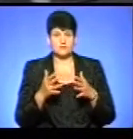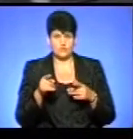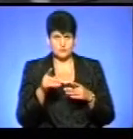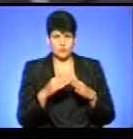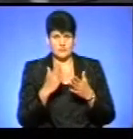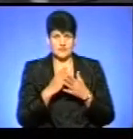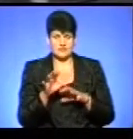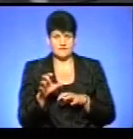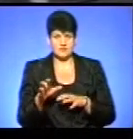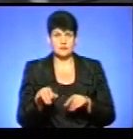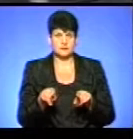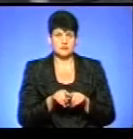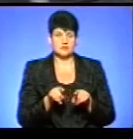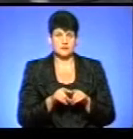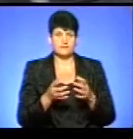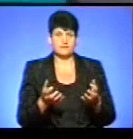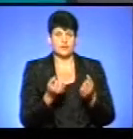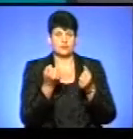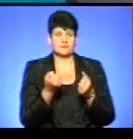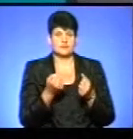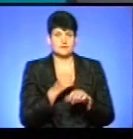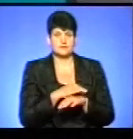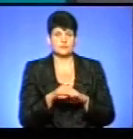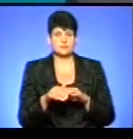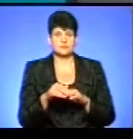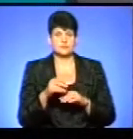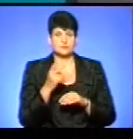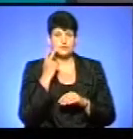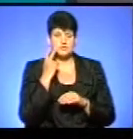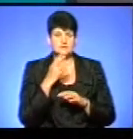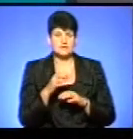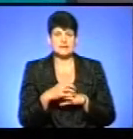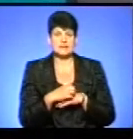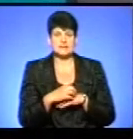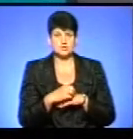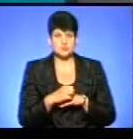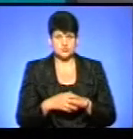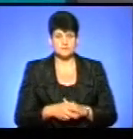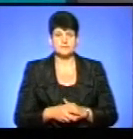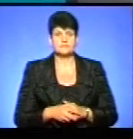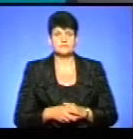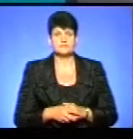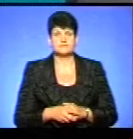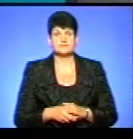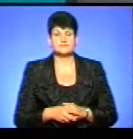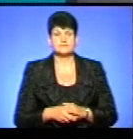тварина? Так, також врятовано з двору, постійна тваринка є, кішечка. Кішечка. Так.